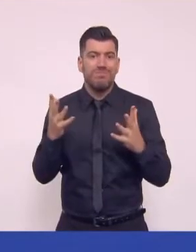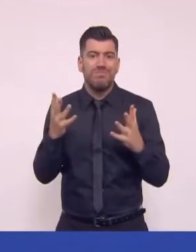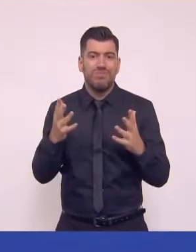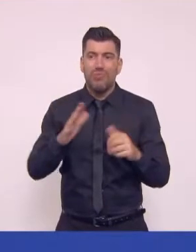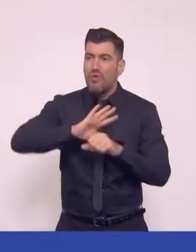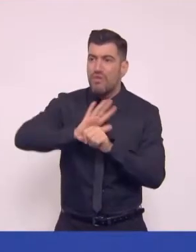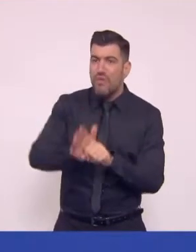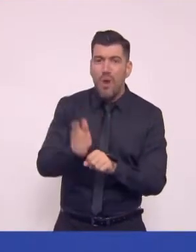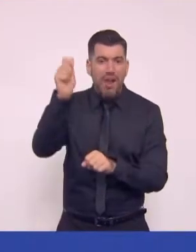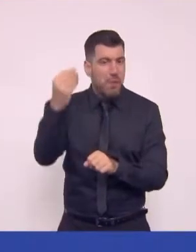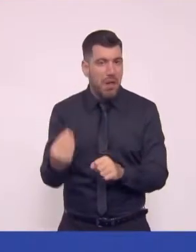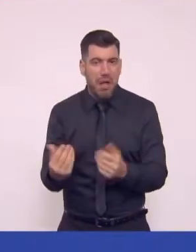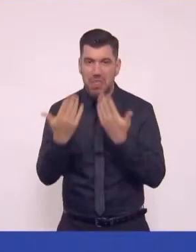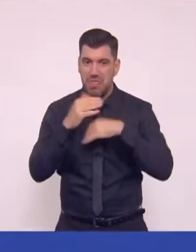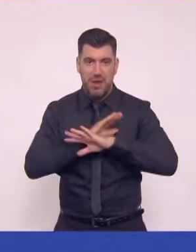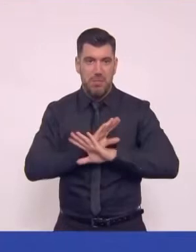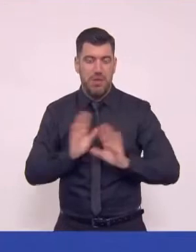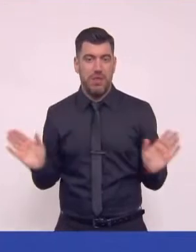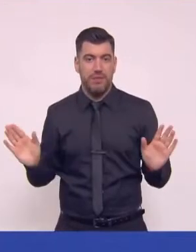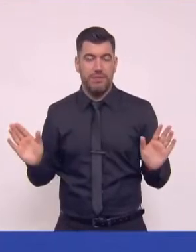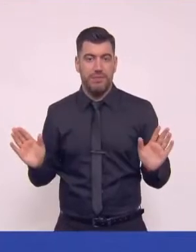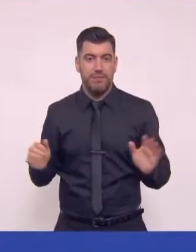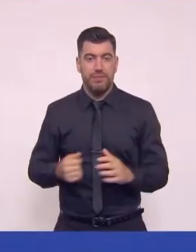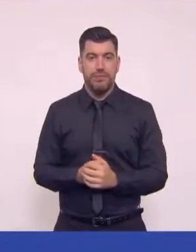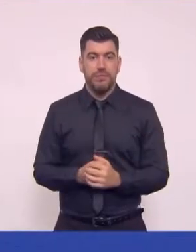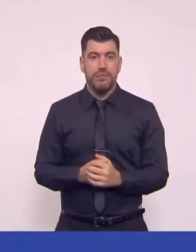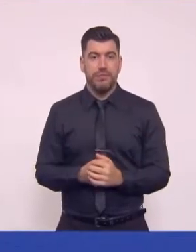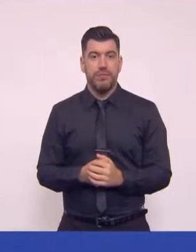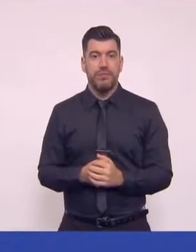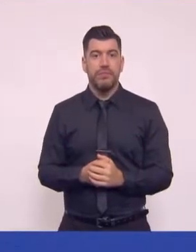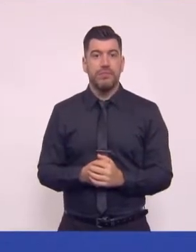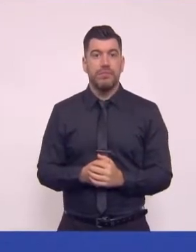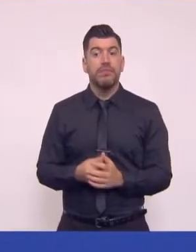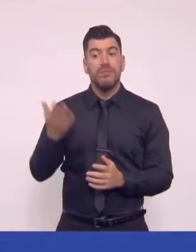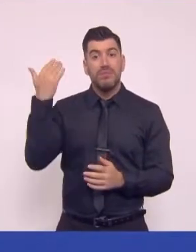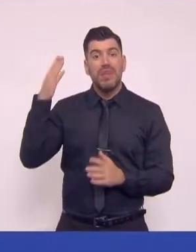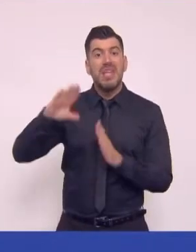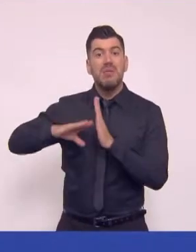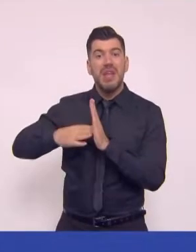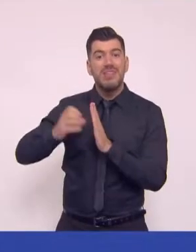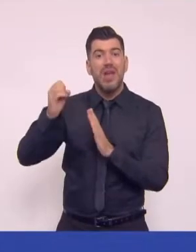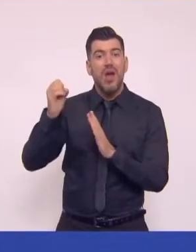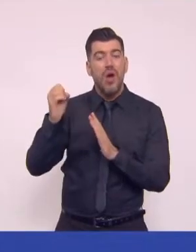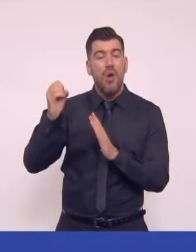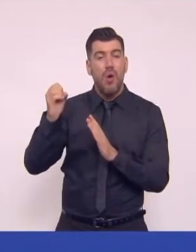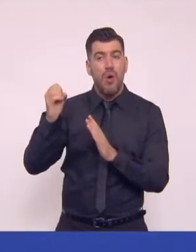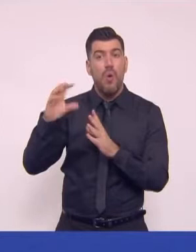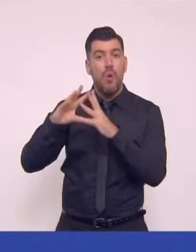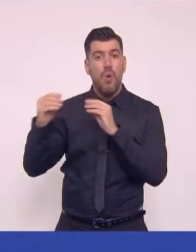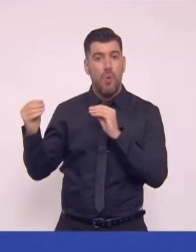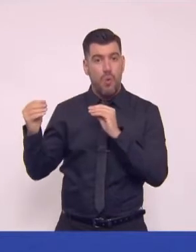Ιδιαίτερα μετά την κατάργηση του πρώην ΟΕΚ και την ενσωμάτωσή του εδώ και δεκα περίπου χρόνια στον ΟΑΕΔ,